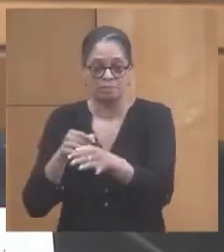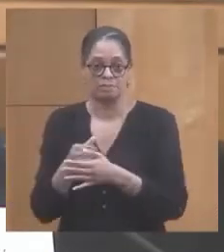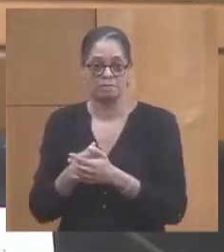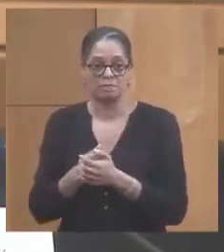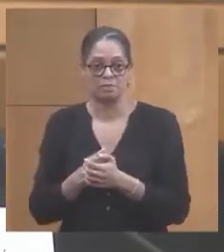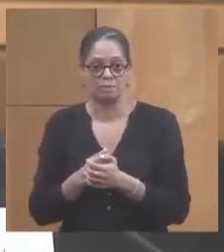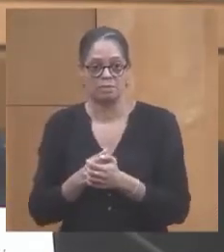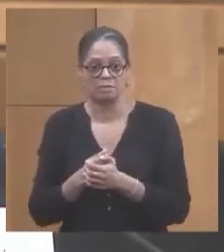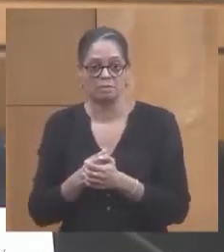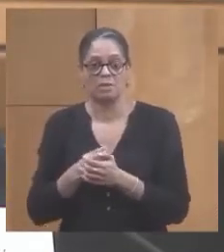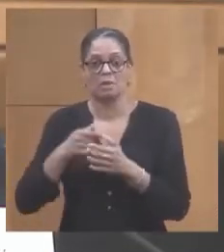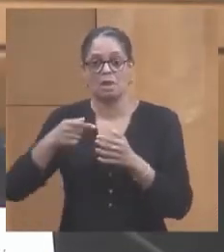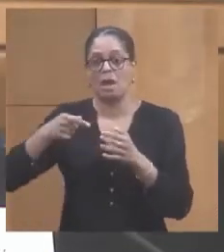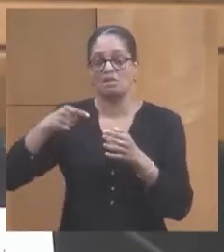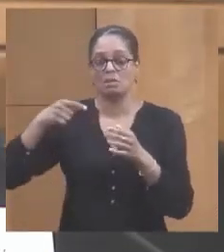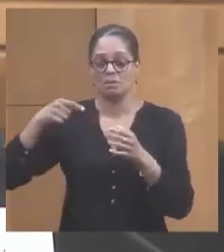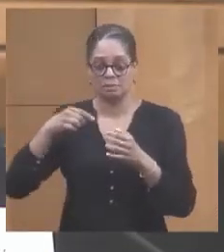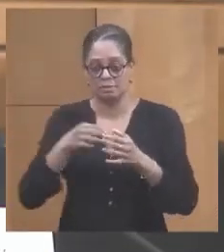oui,